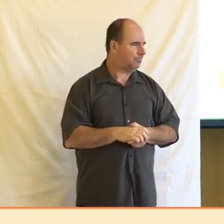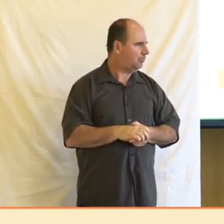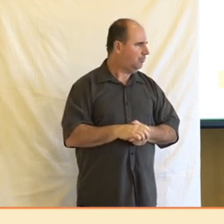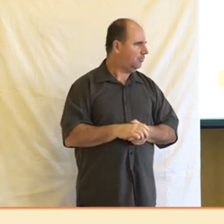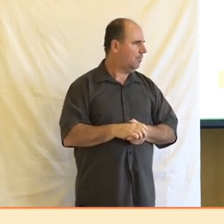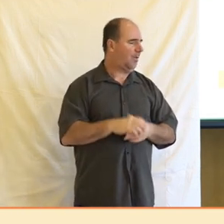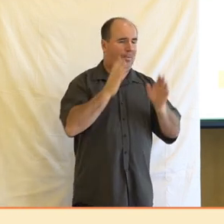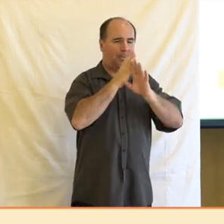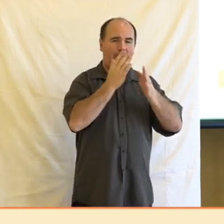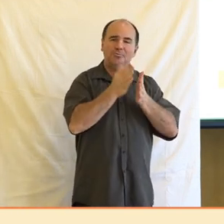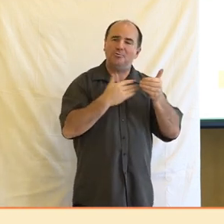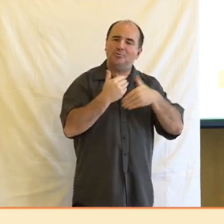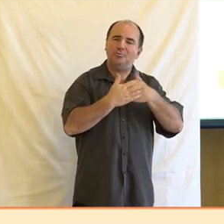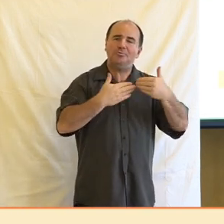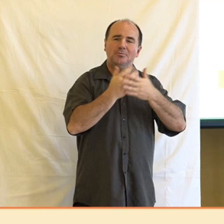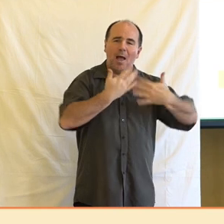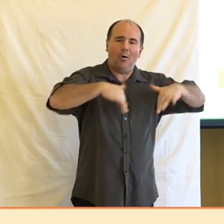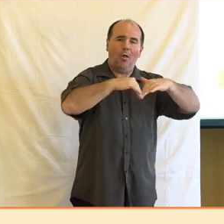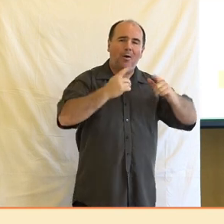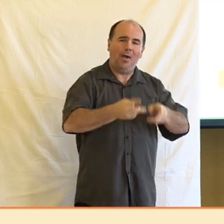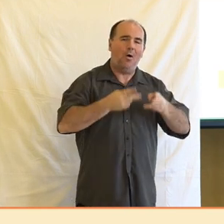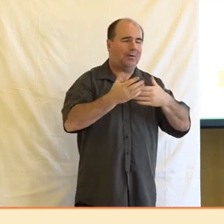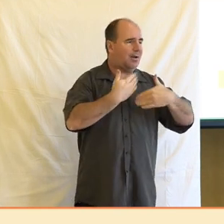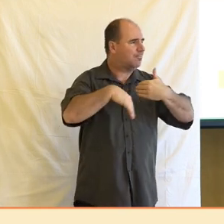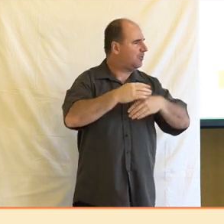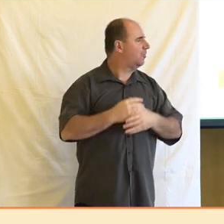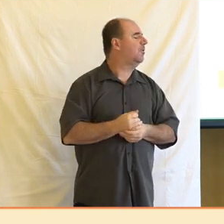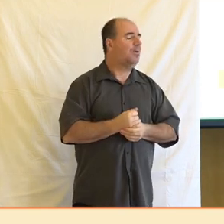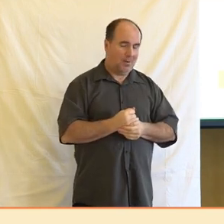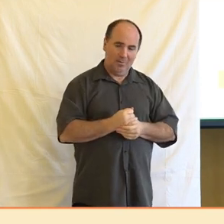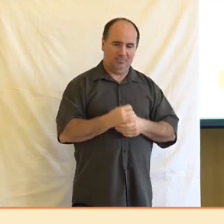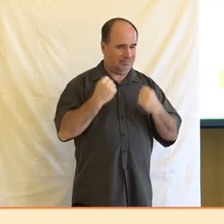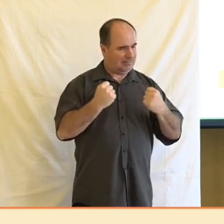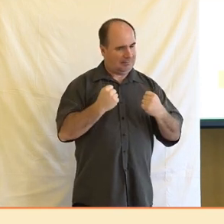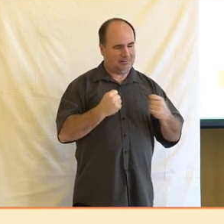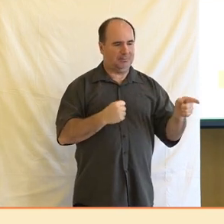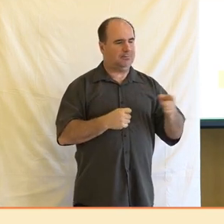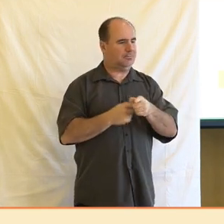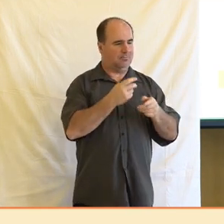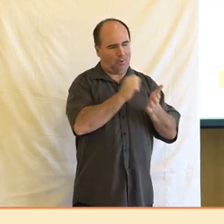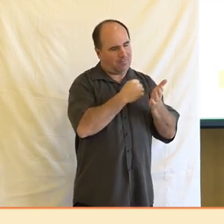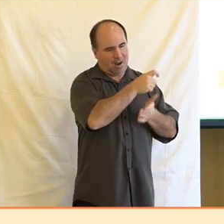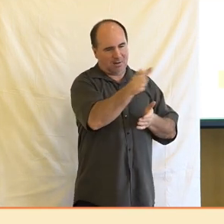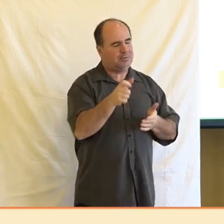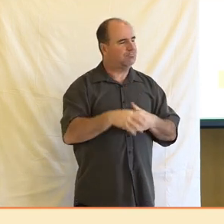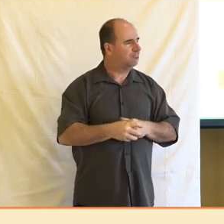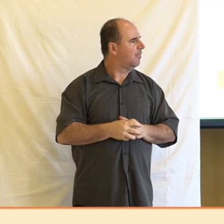hýbou společnosti. U těch dalších nabízených